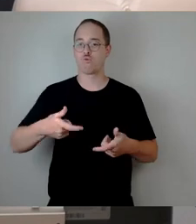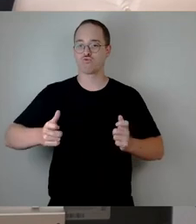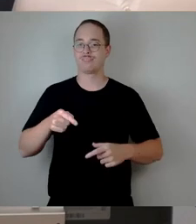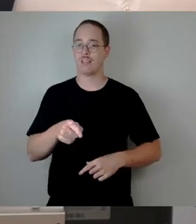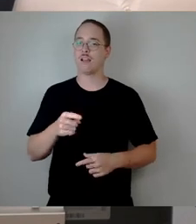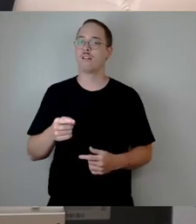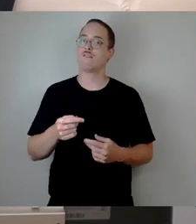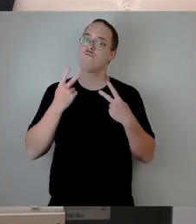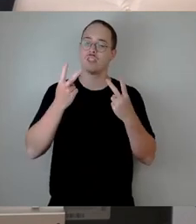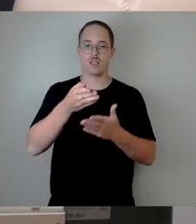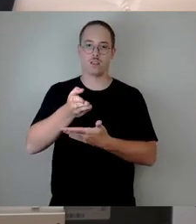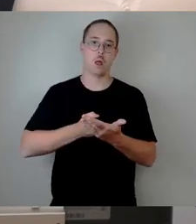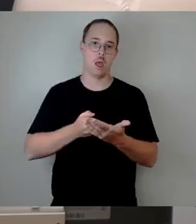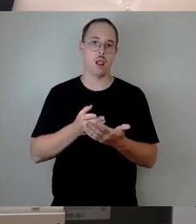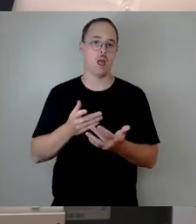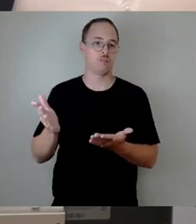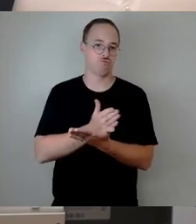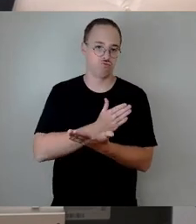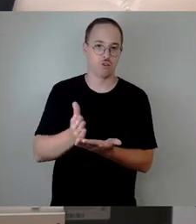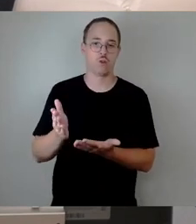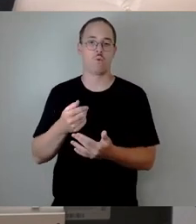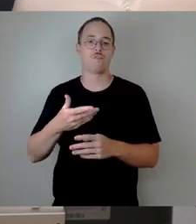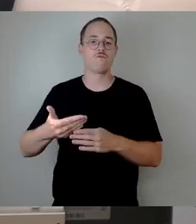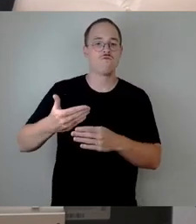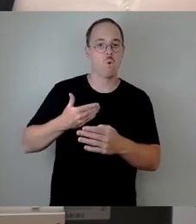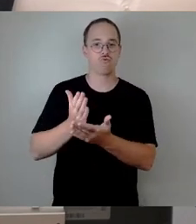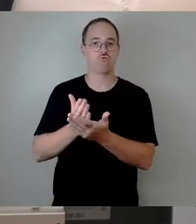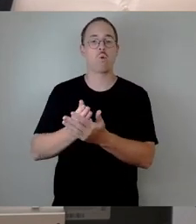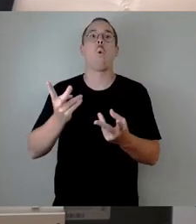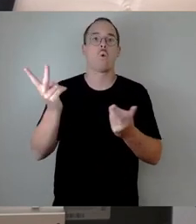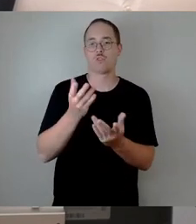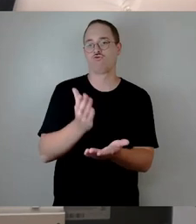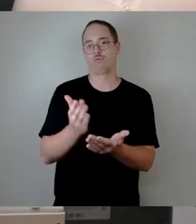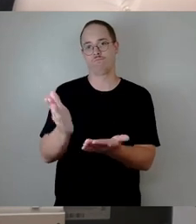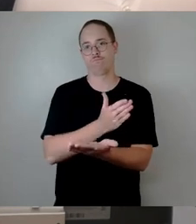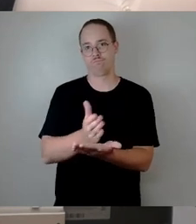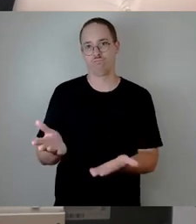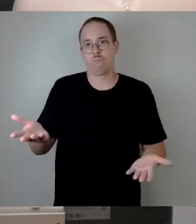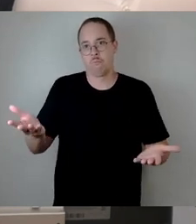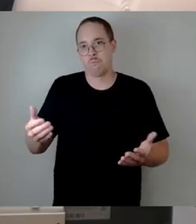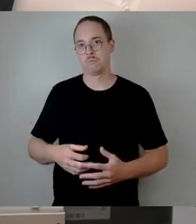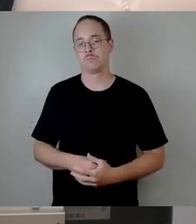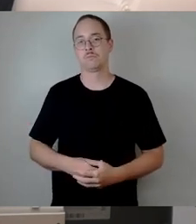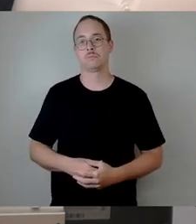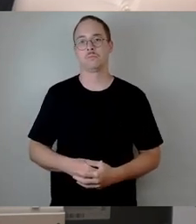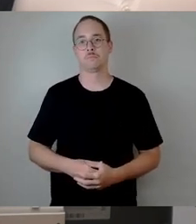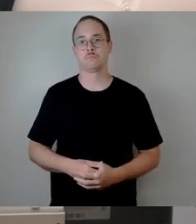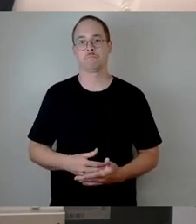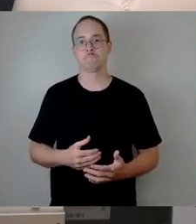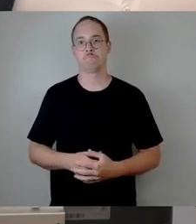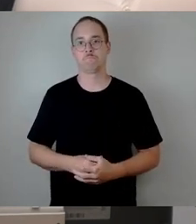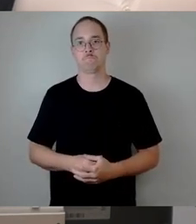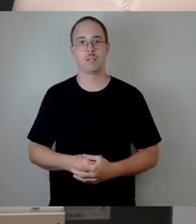viele Entscheidungen dort vorgeprägt oder gleich selbst getroffen werden. Was ist nun die richtige